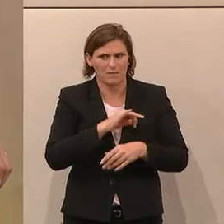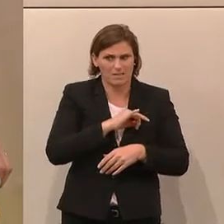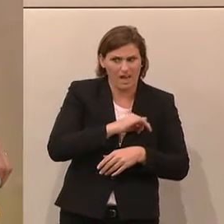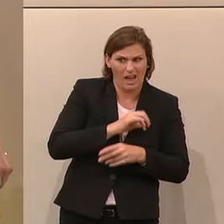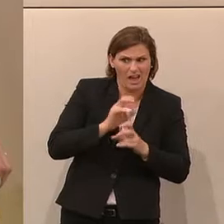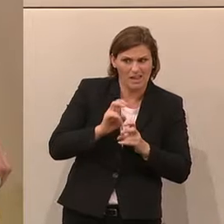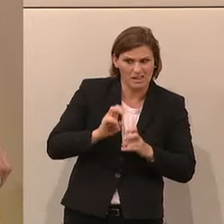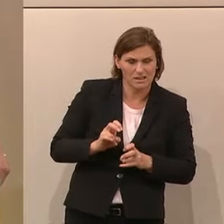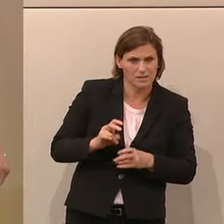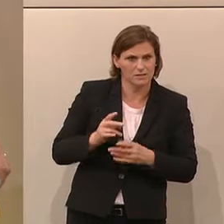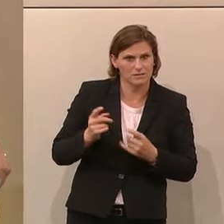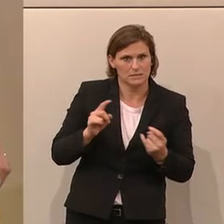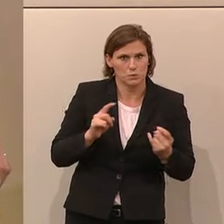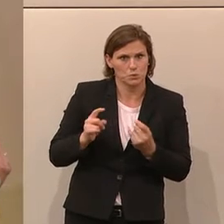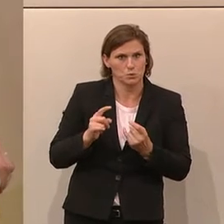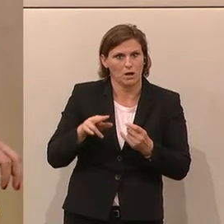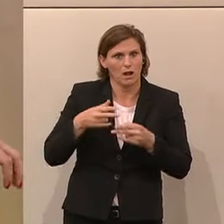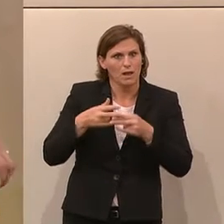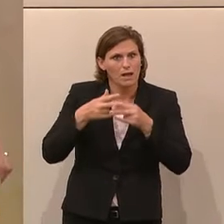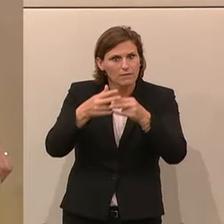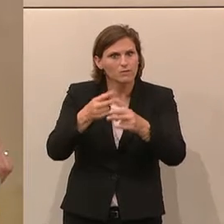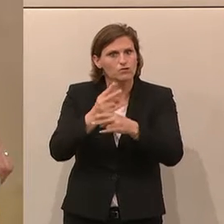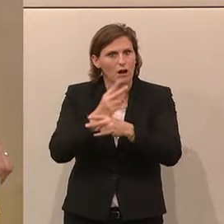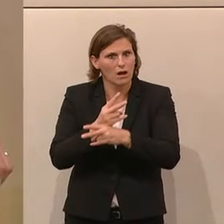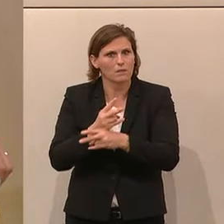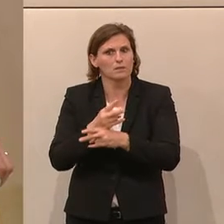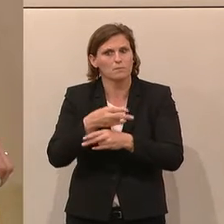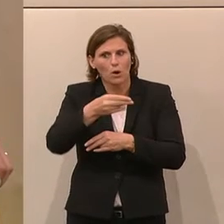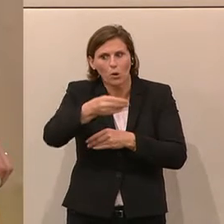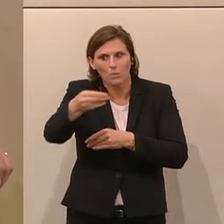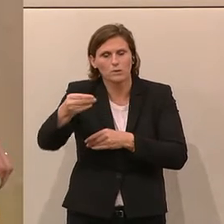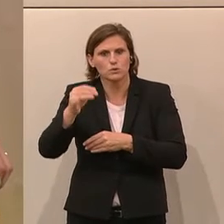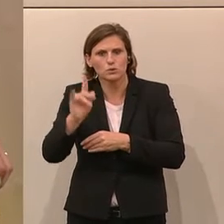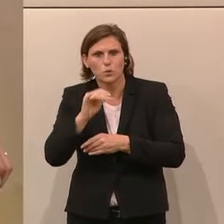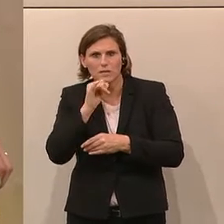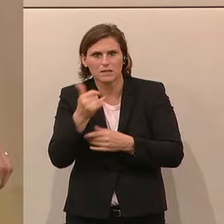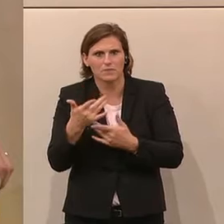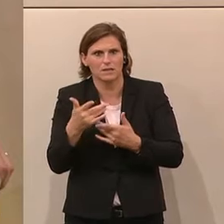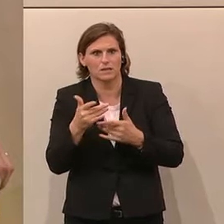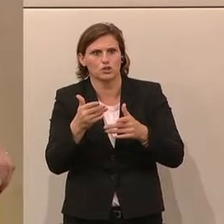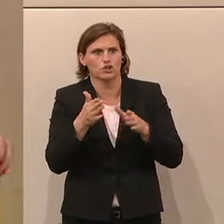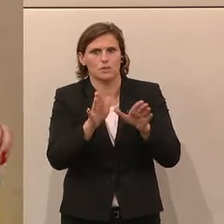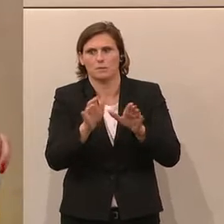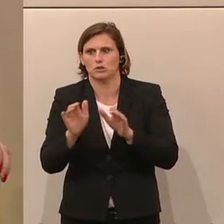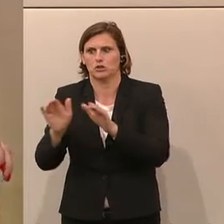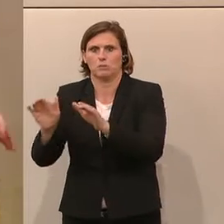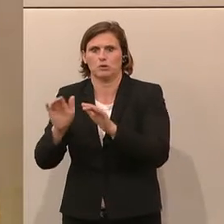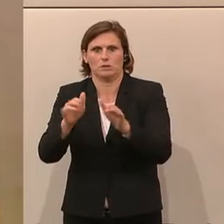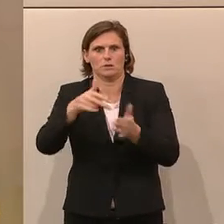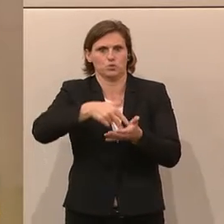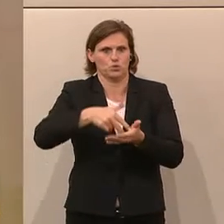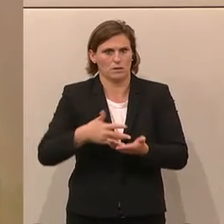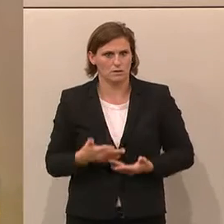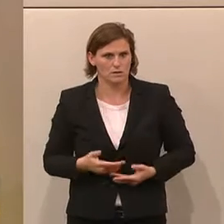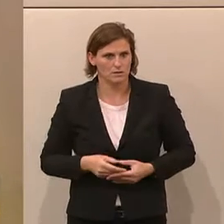ebenfalls anfügen. Denn jede, die auf die Hilfe des Staates angewiesen sind, soll nicht gegeneinander ausgespielt werden. Bei der Umsetzung